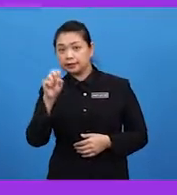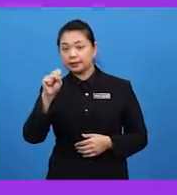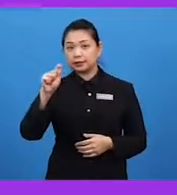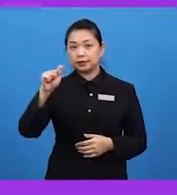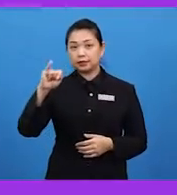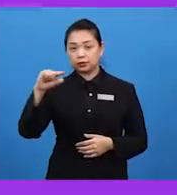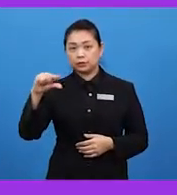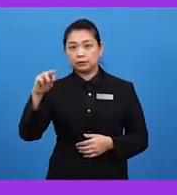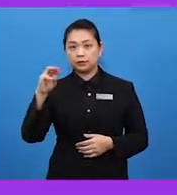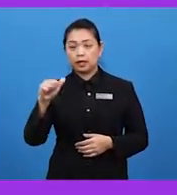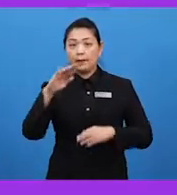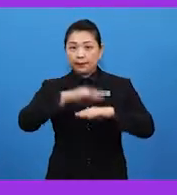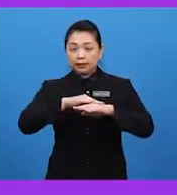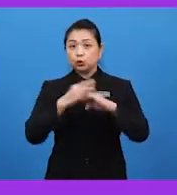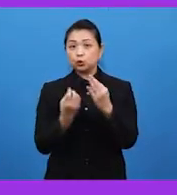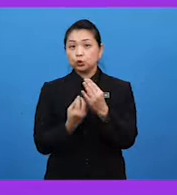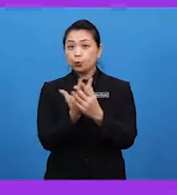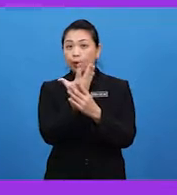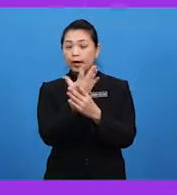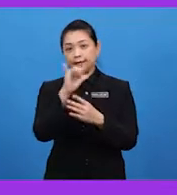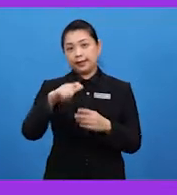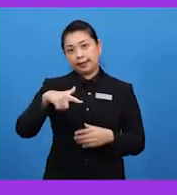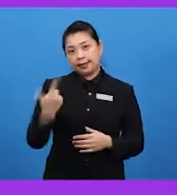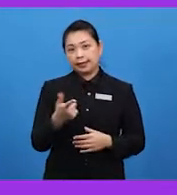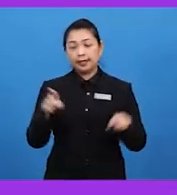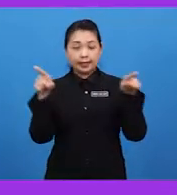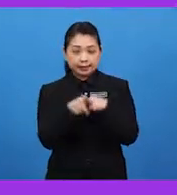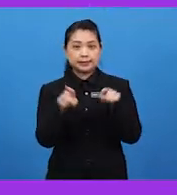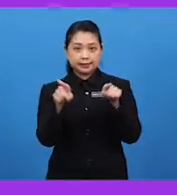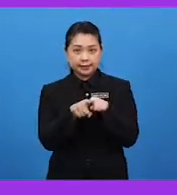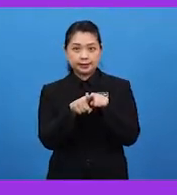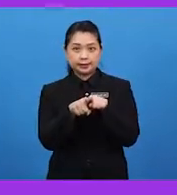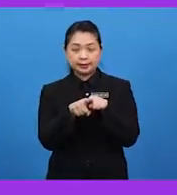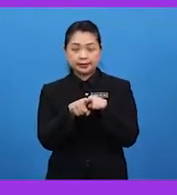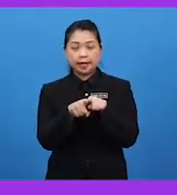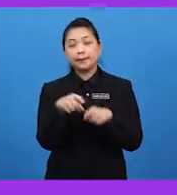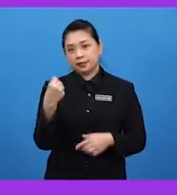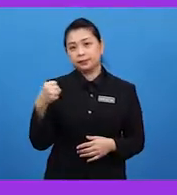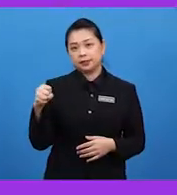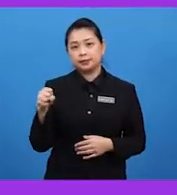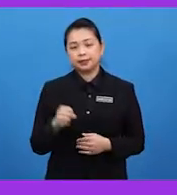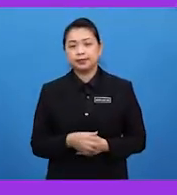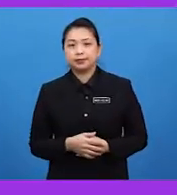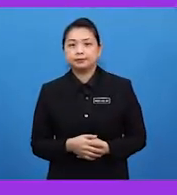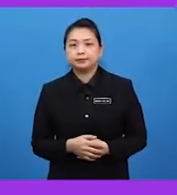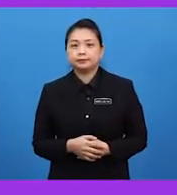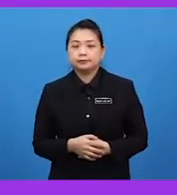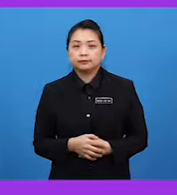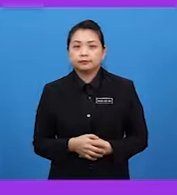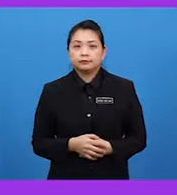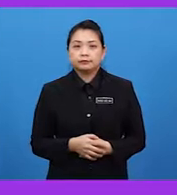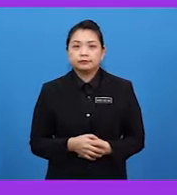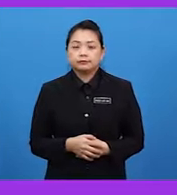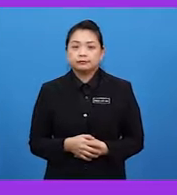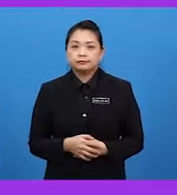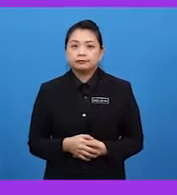stigma pada tumbuhan yang lain, yang pokok yang lain, tetapi spesiesnya adalah sama.